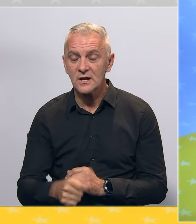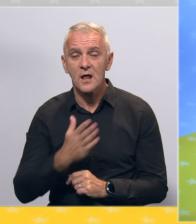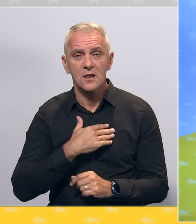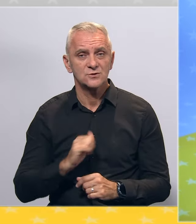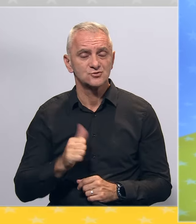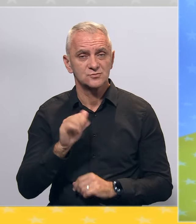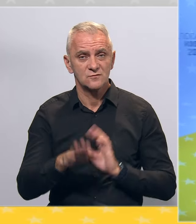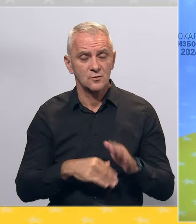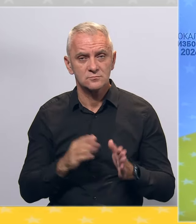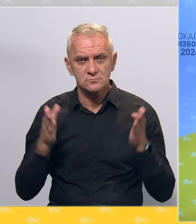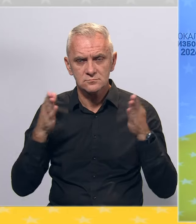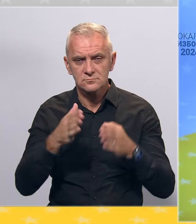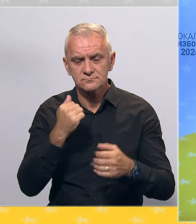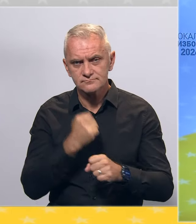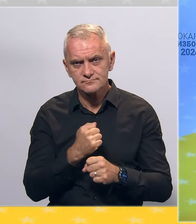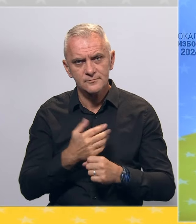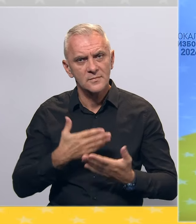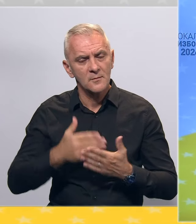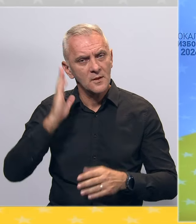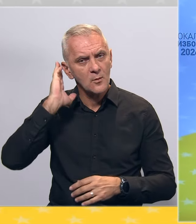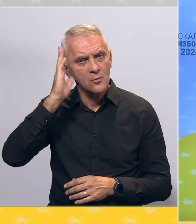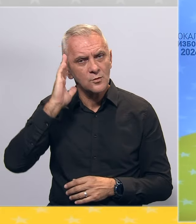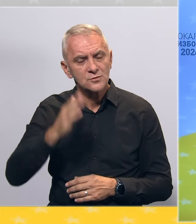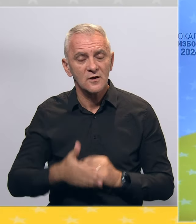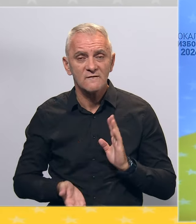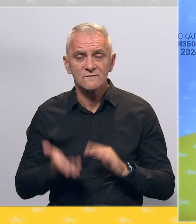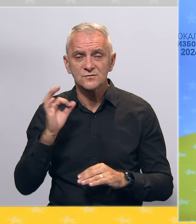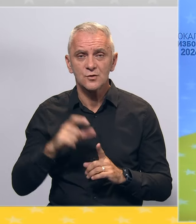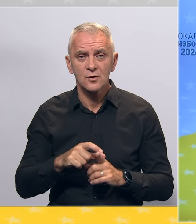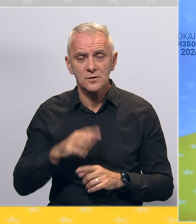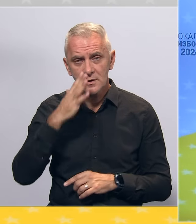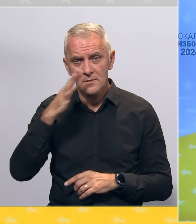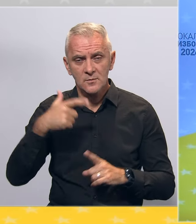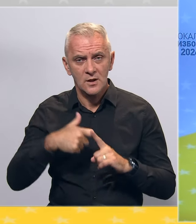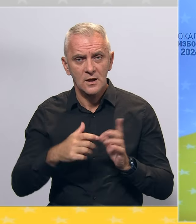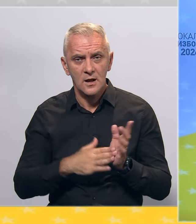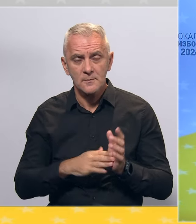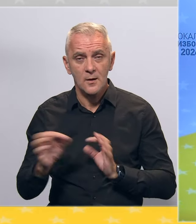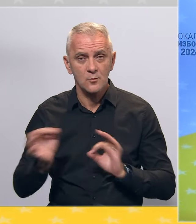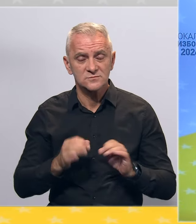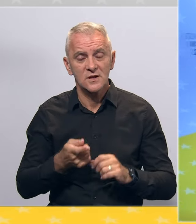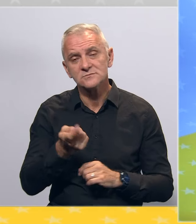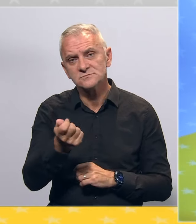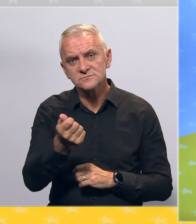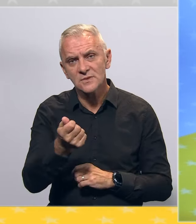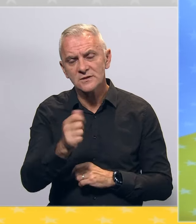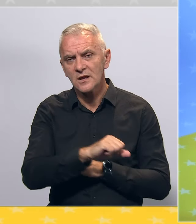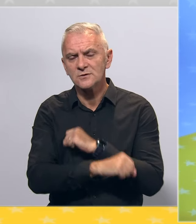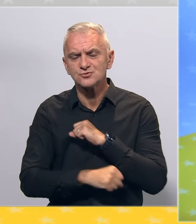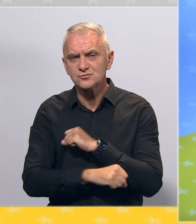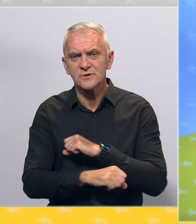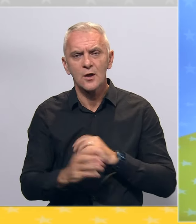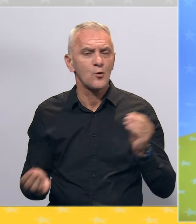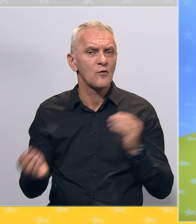koraci bili su uspjenjeni na stvaranju temelja za budućnost. Sviše od 5 milijuna kodine milijuna maraka osigurali smo stipendije za sve studente,